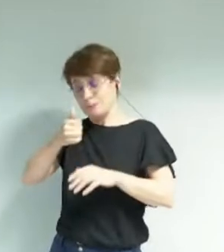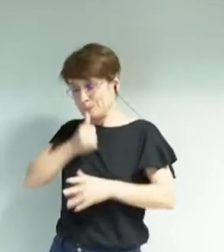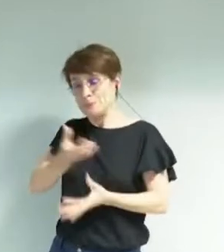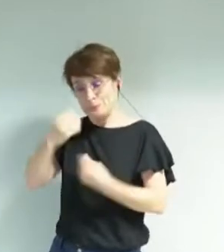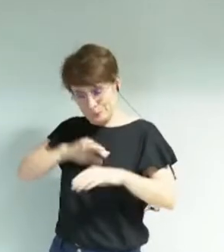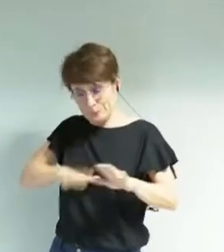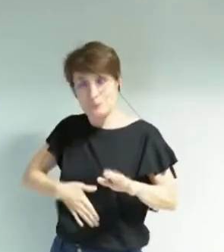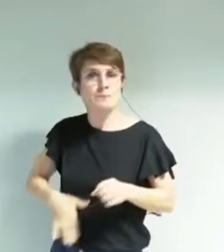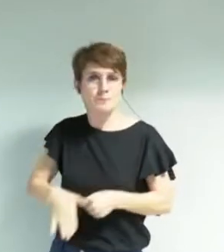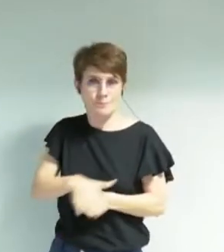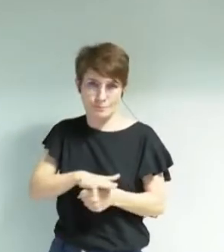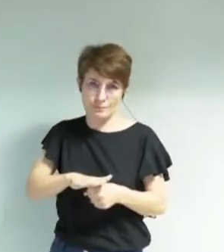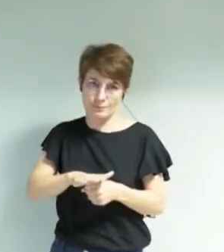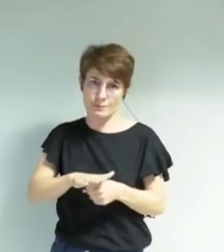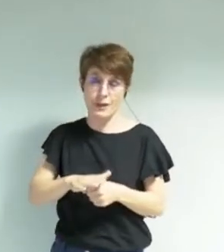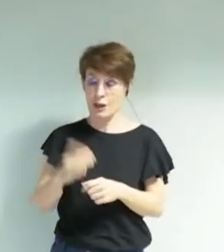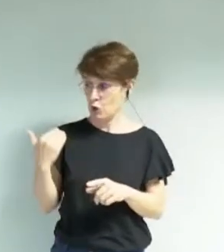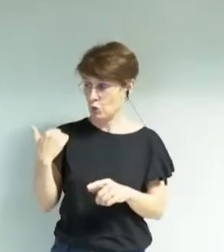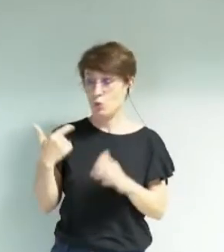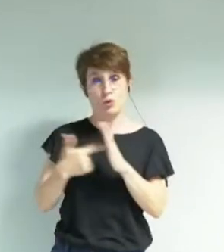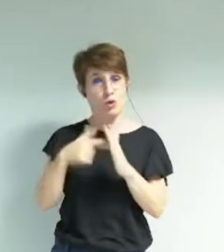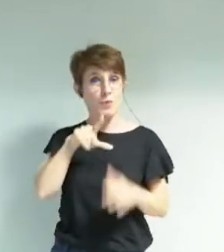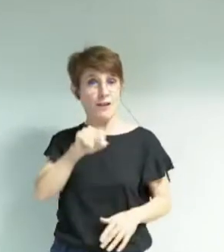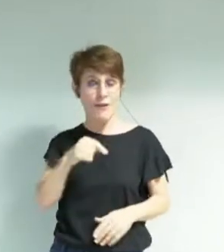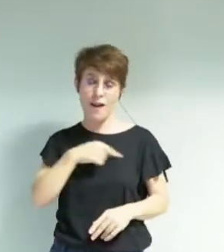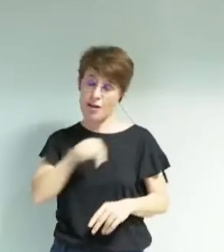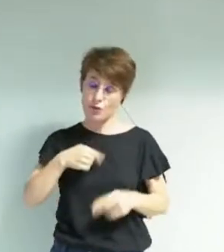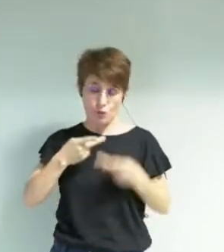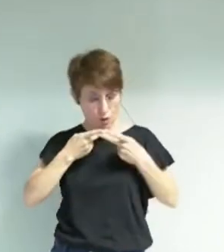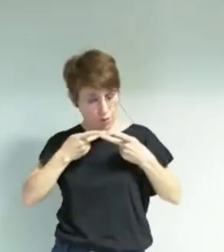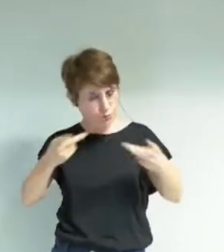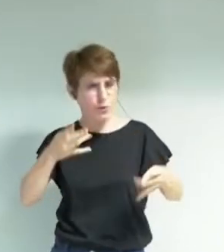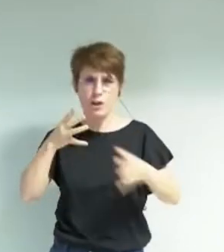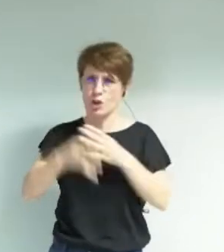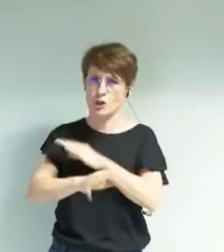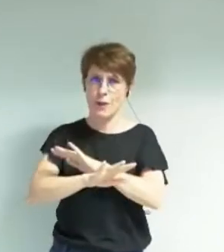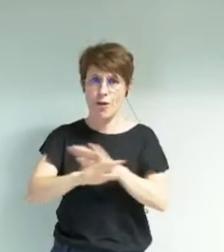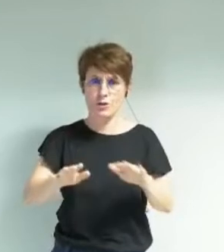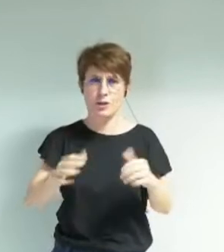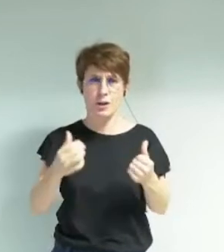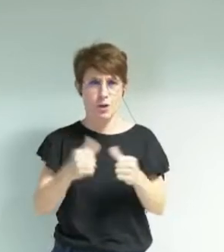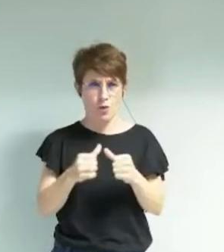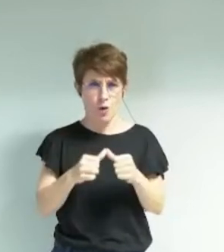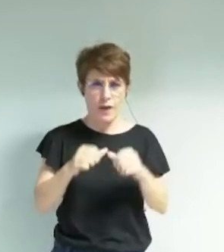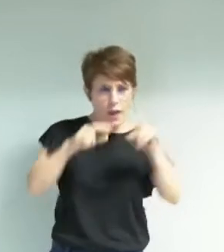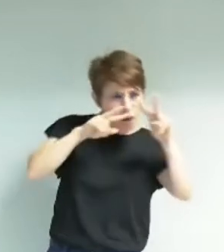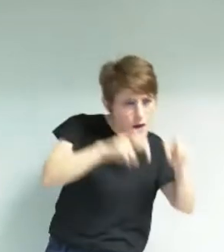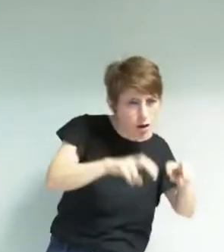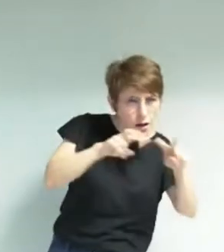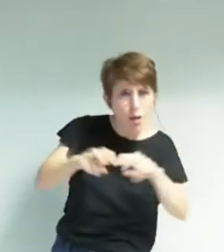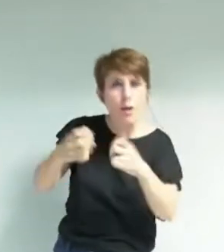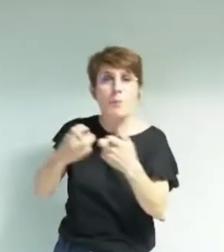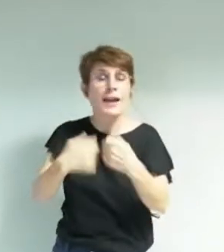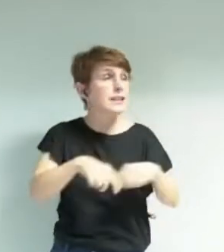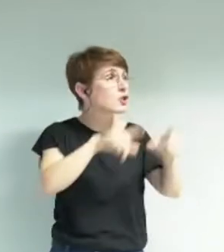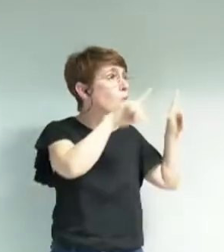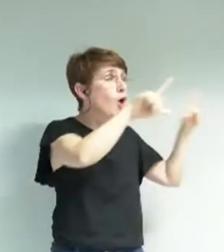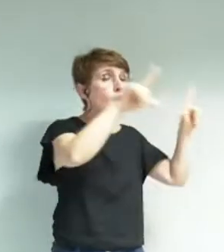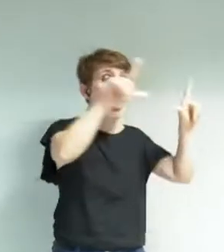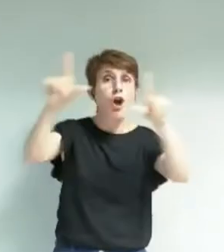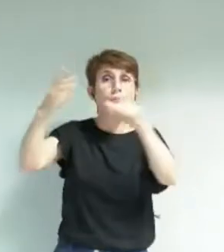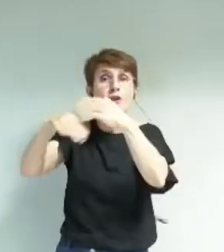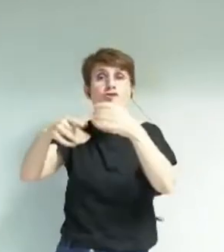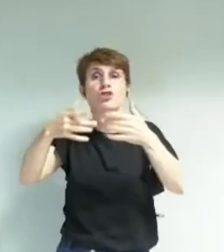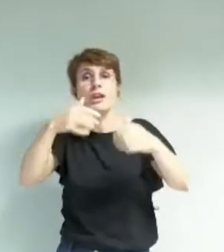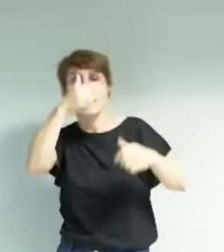2020 dans un travail de transparence par la construction de la connaissance et la recherche de provenance des œuvres conservées dans les équipements